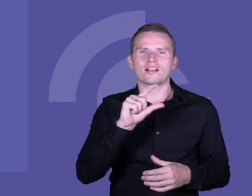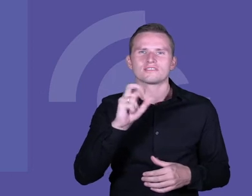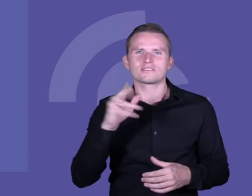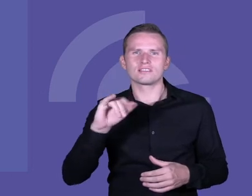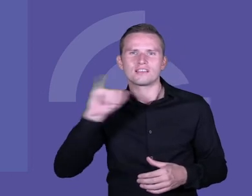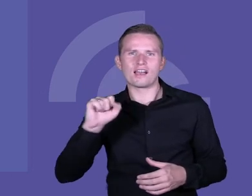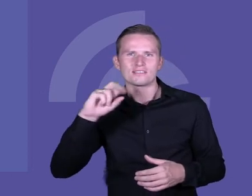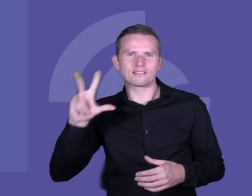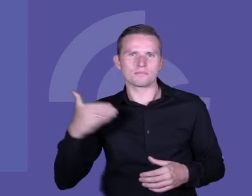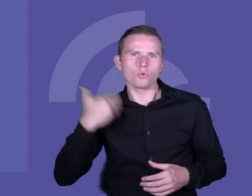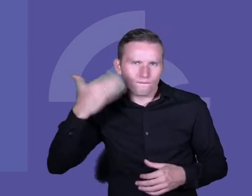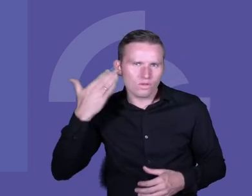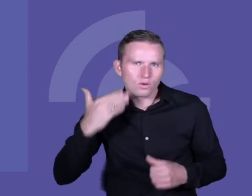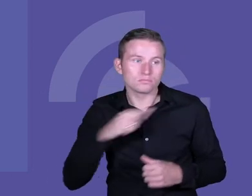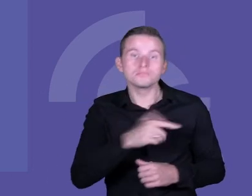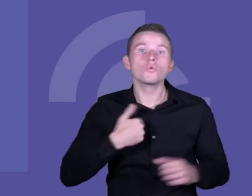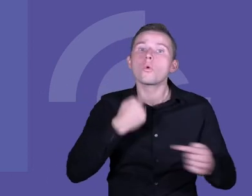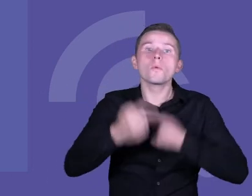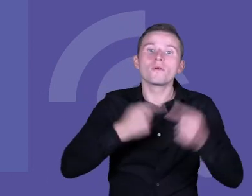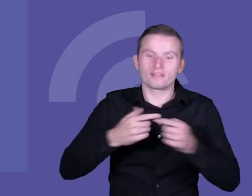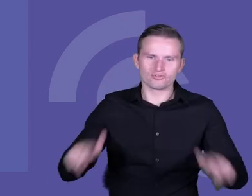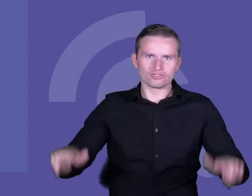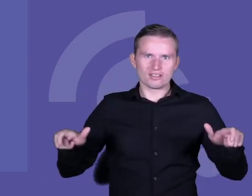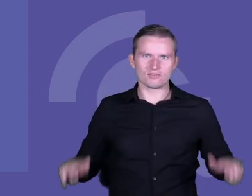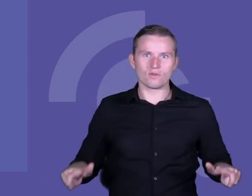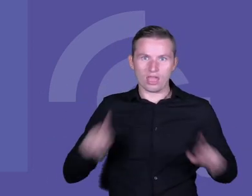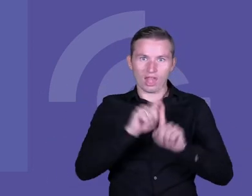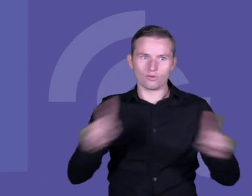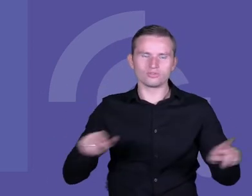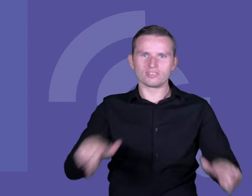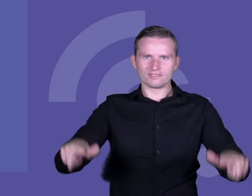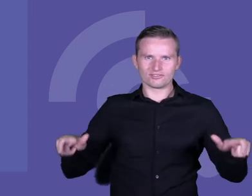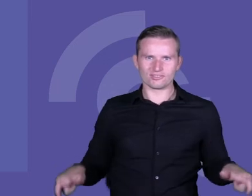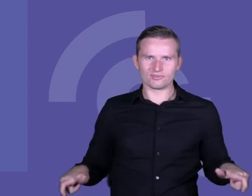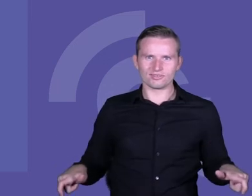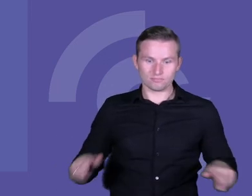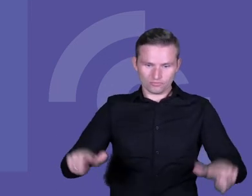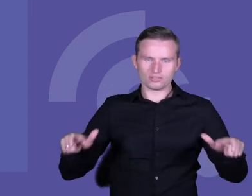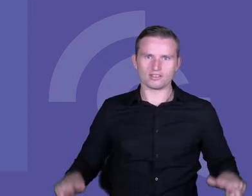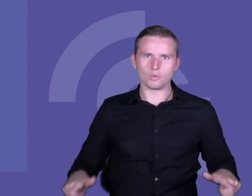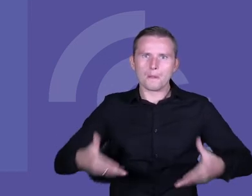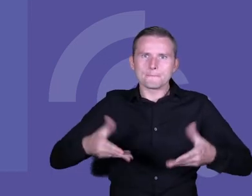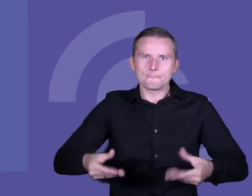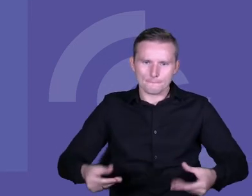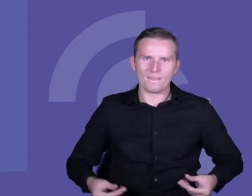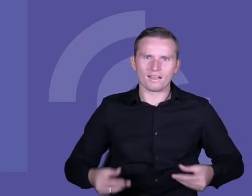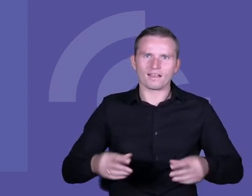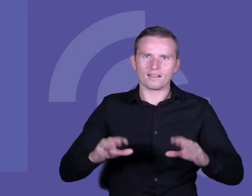opowiadał o krześle dla nauczyciela, które jest wyściełane atlasem.